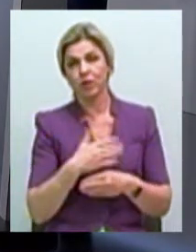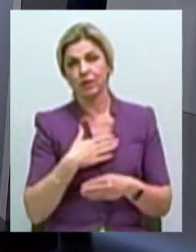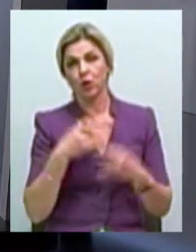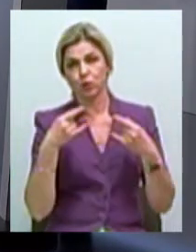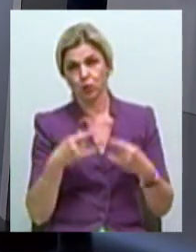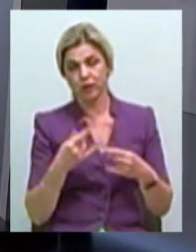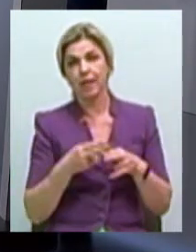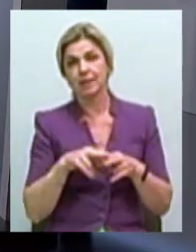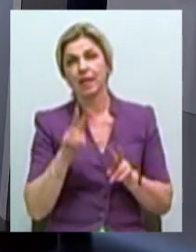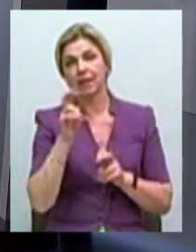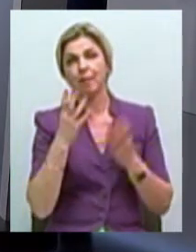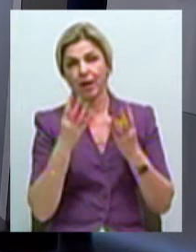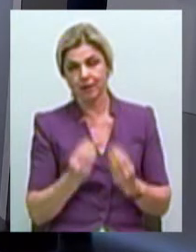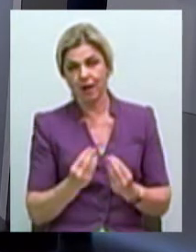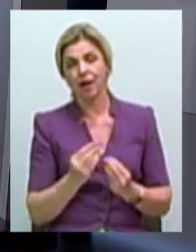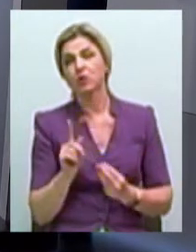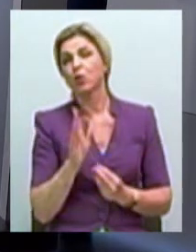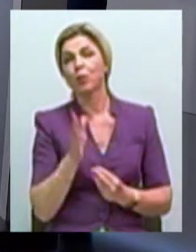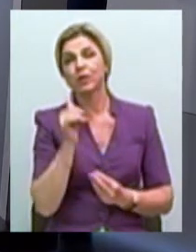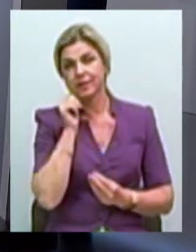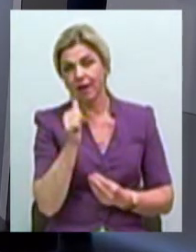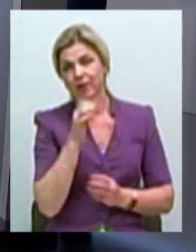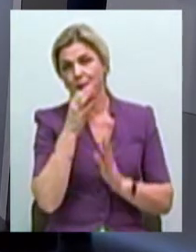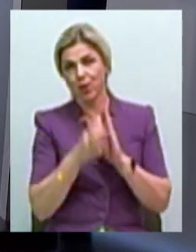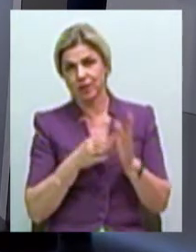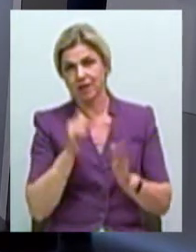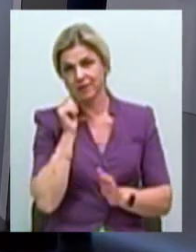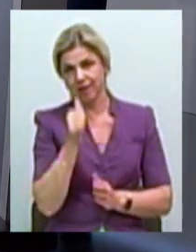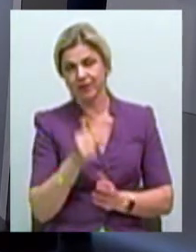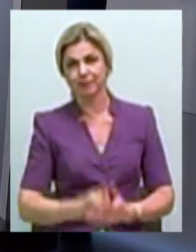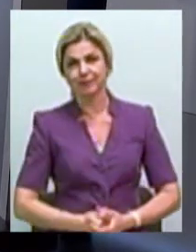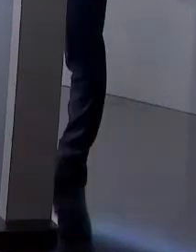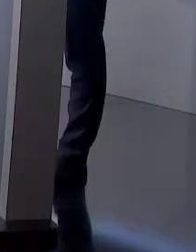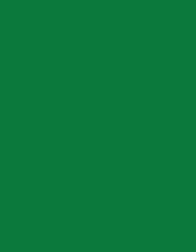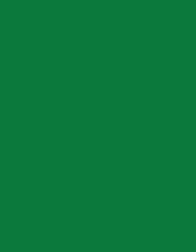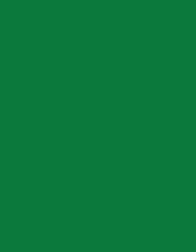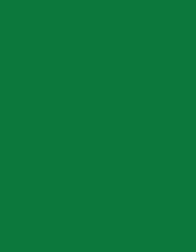студии. Это была тема дня, якою будет наступна тема, подкаже наступный день. На все добре.